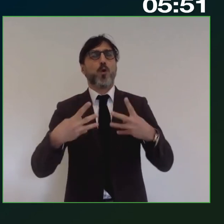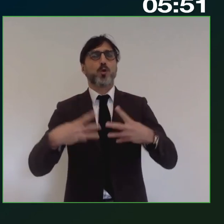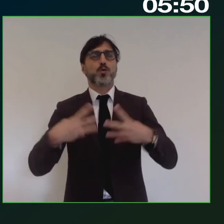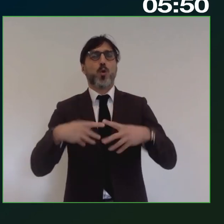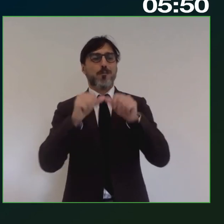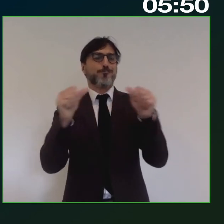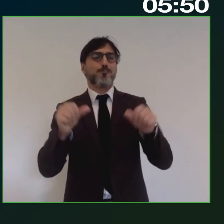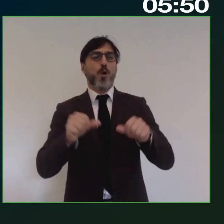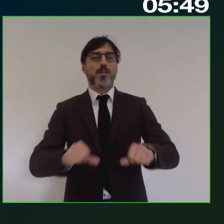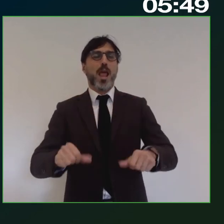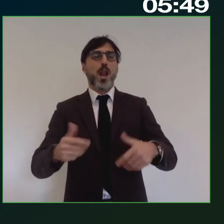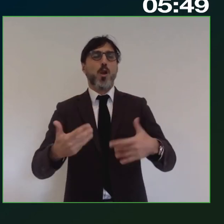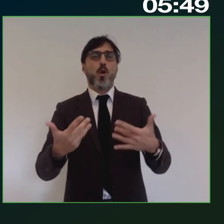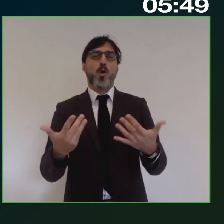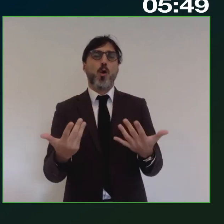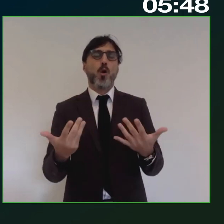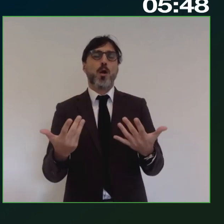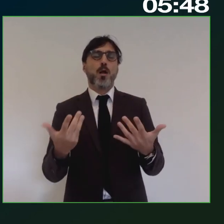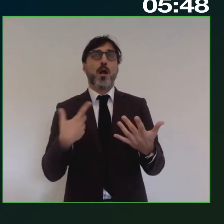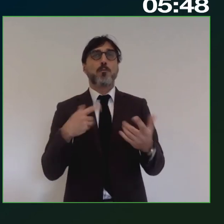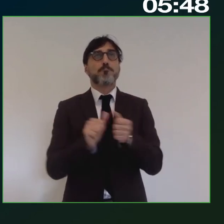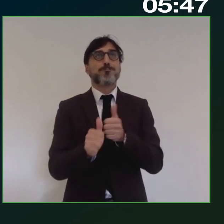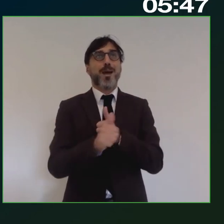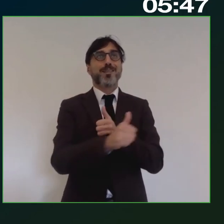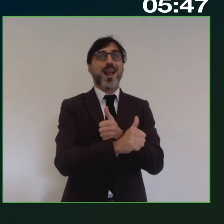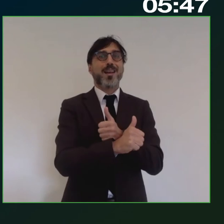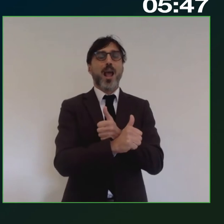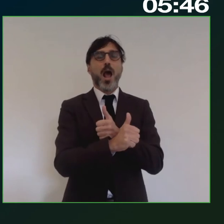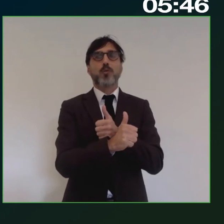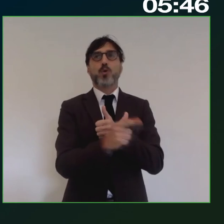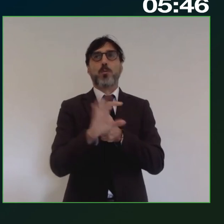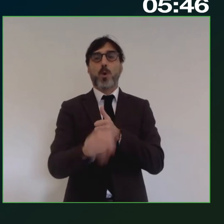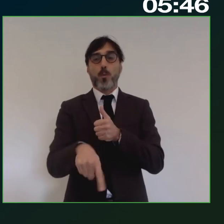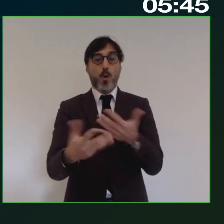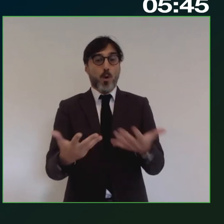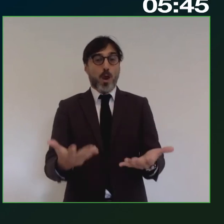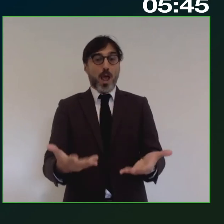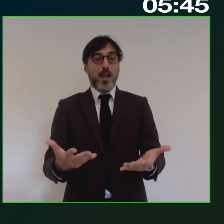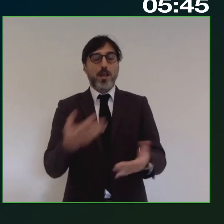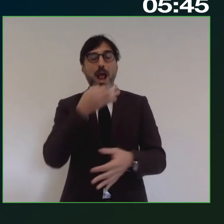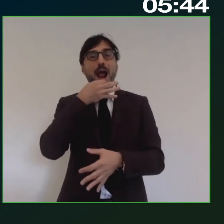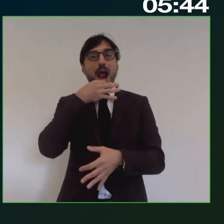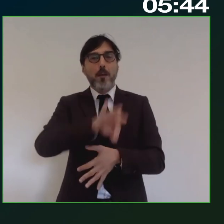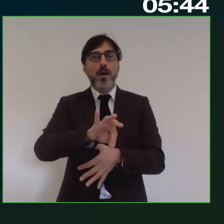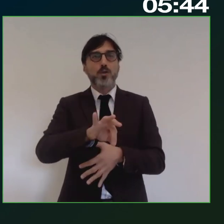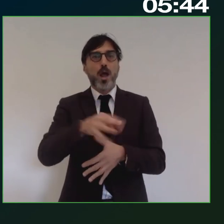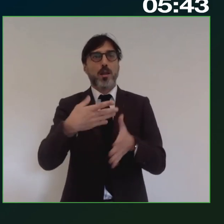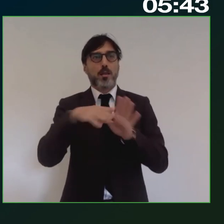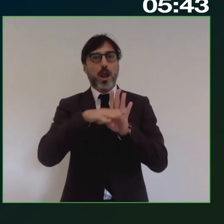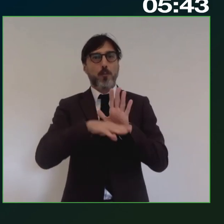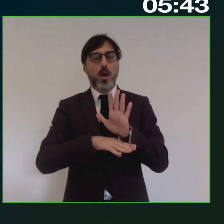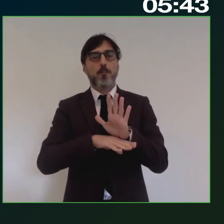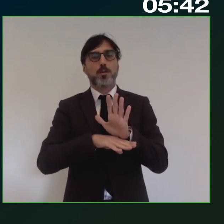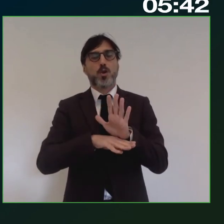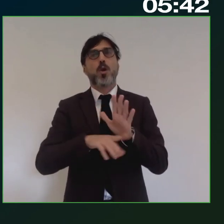modello di partenariato dentro questa capacità di programmazione